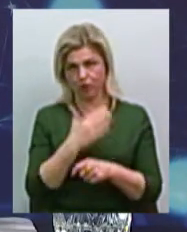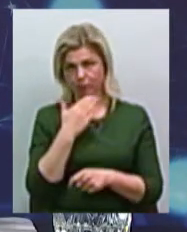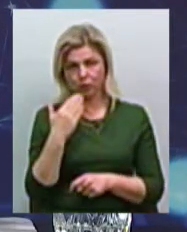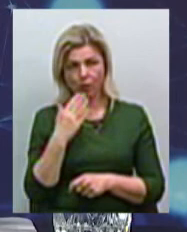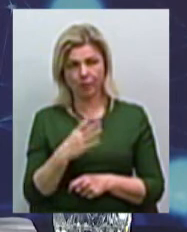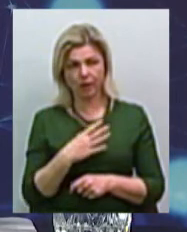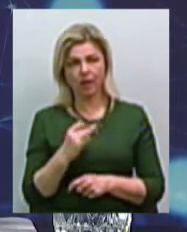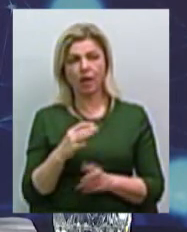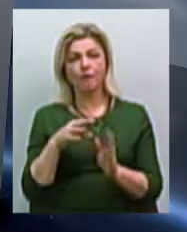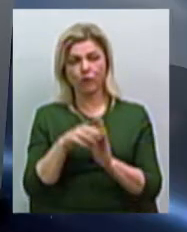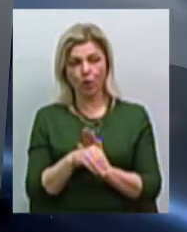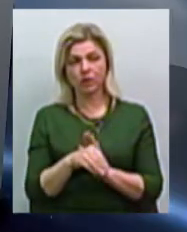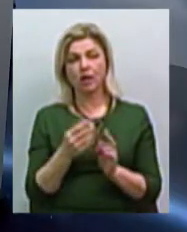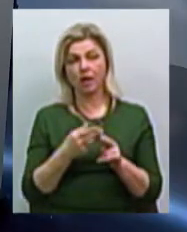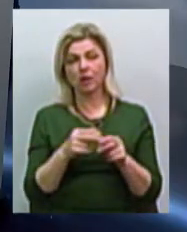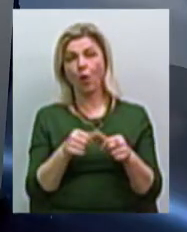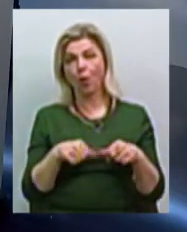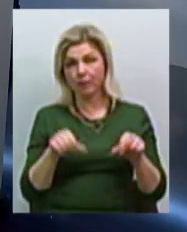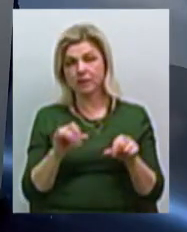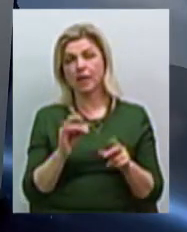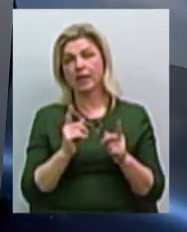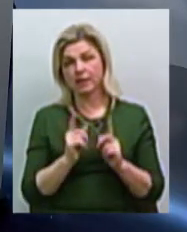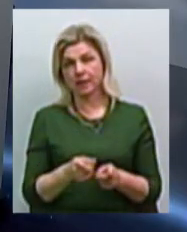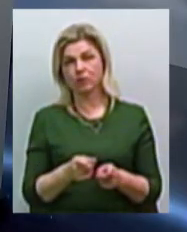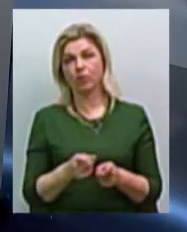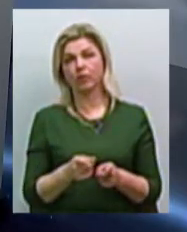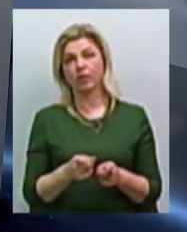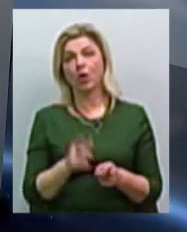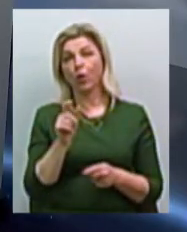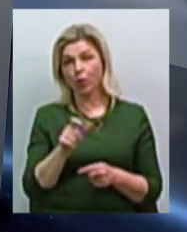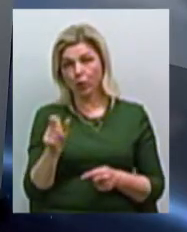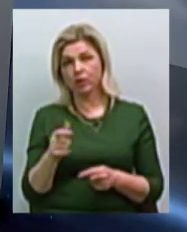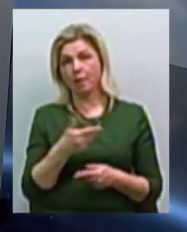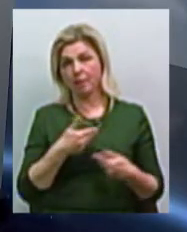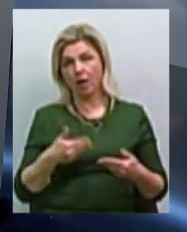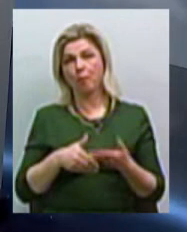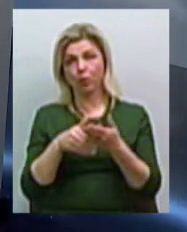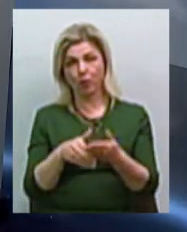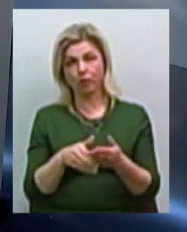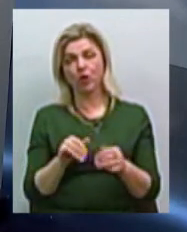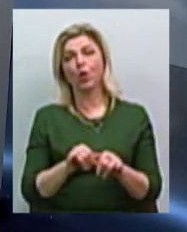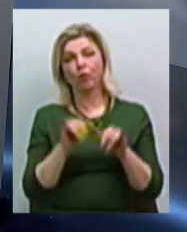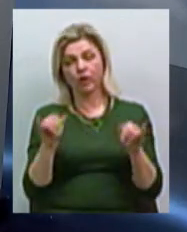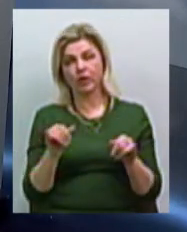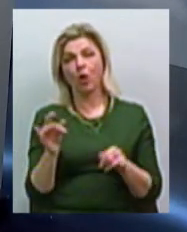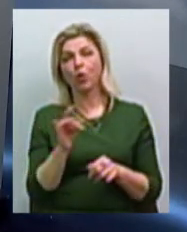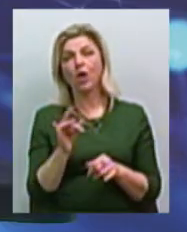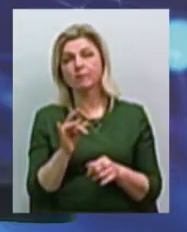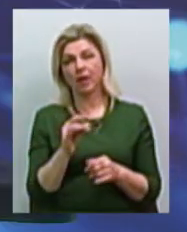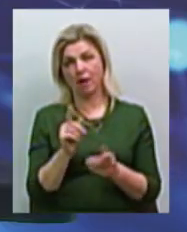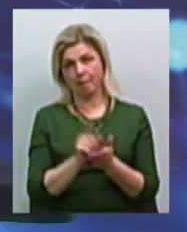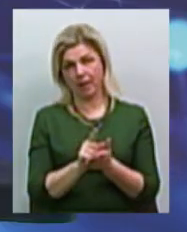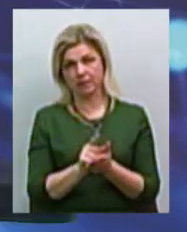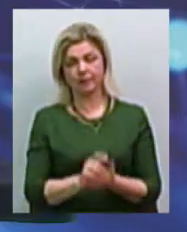речі, входить до складу цієї комісії. І дійсно, певним особам ми допомогли і збільшили розмір пенсійних виплат.